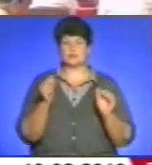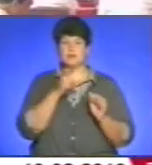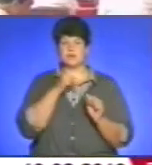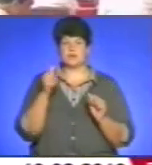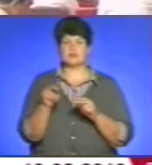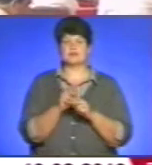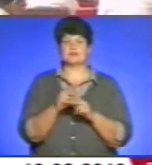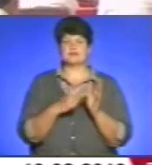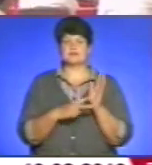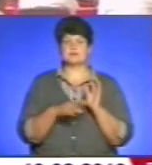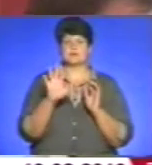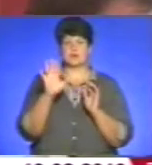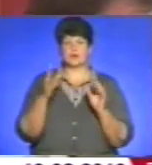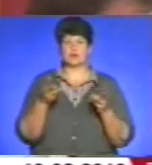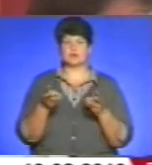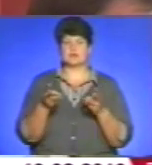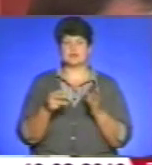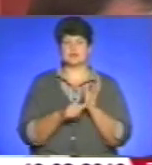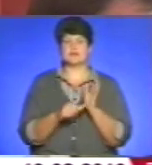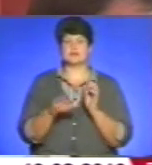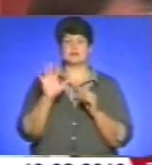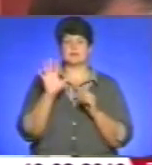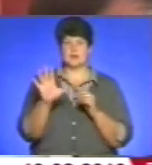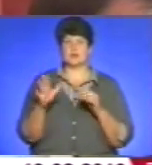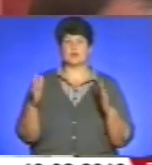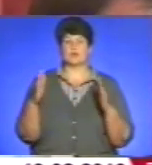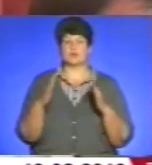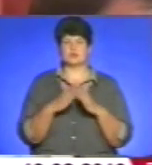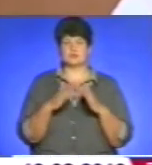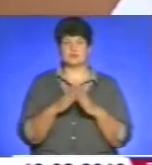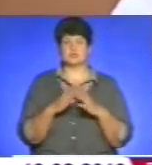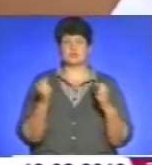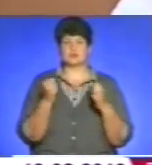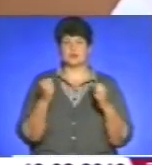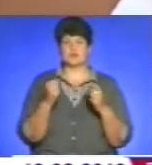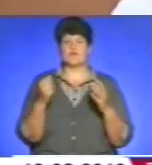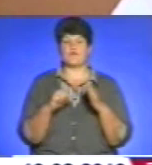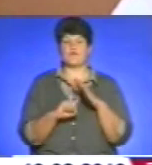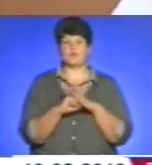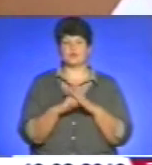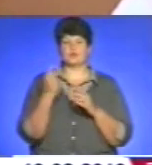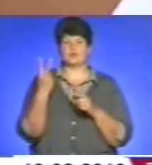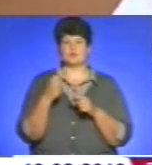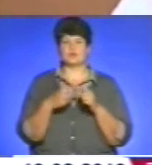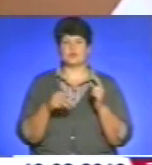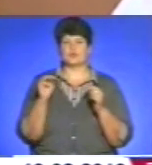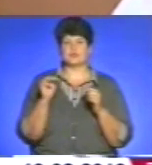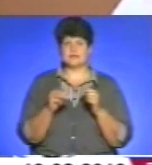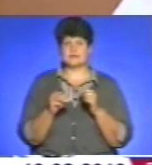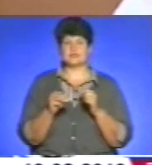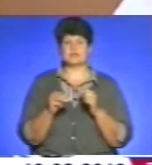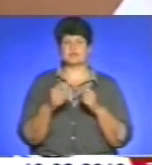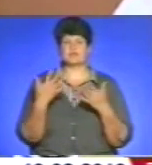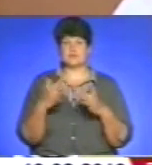75% котелень, 65% будівель житлового фонду. З 2,5 тисяч, 1,5 тисяч житлового